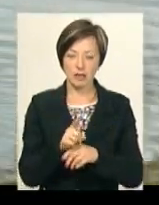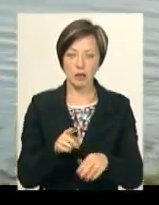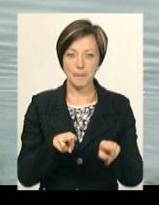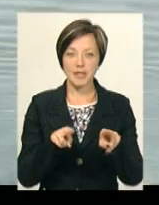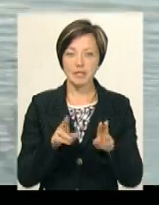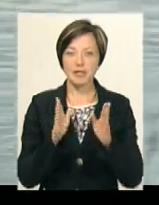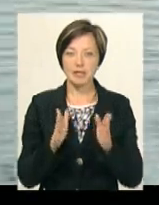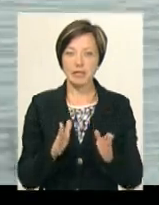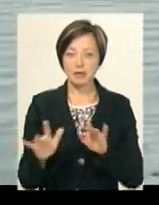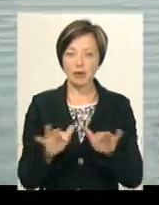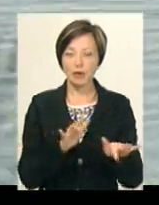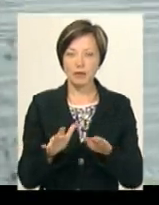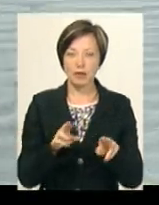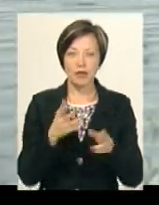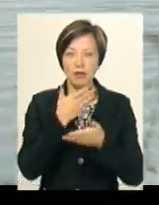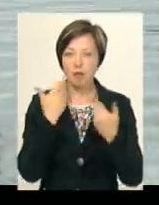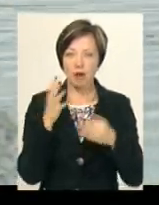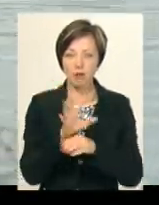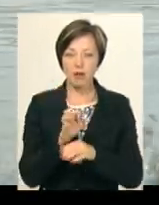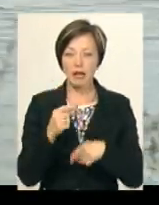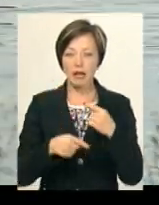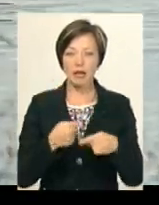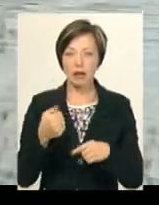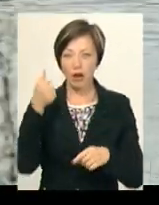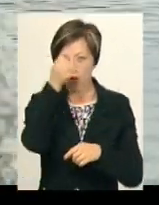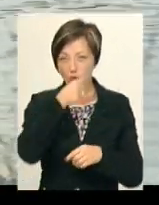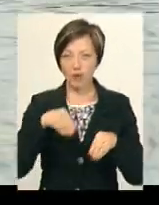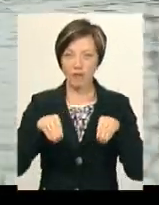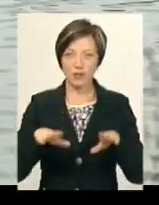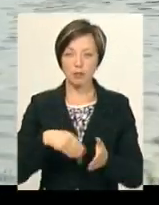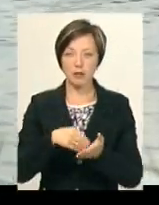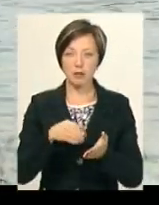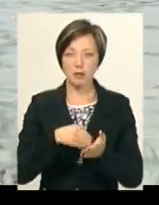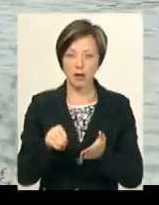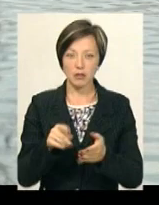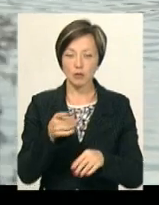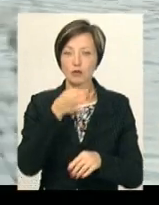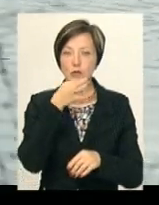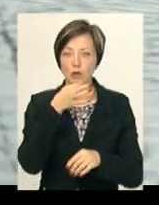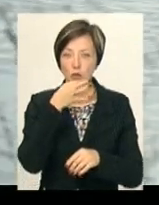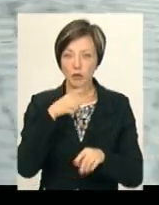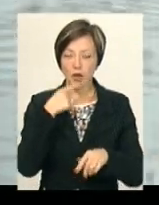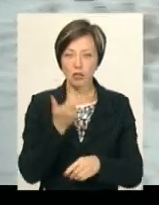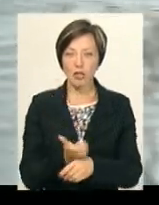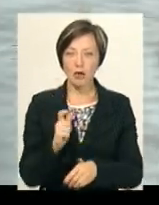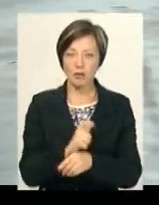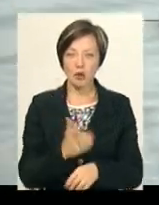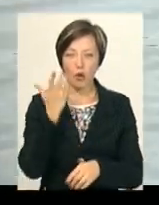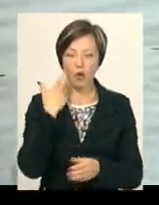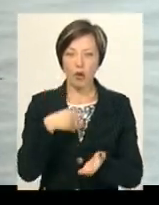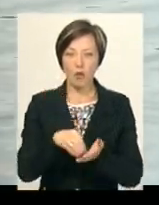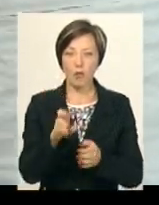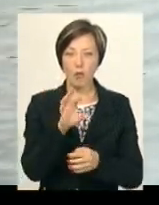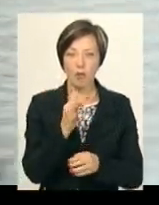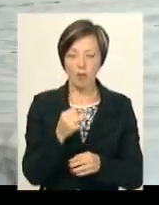Мисливець, як тільки заходився полювати, не мав собак, та за кілька років вирішив придбати. Карпатські гончаки йому сподобалися, каже, найбільше. Та коли купив,